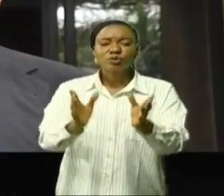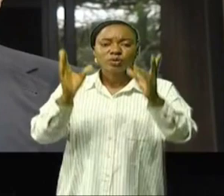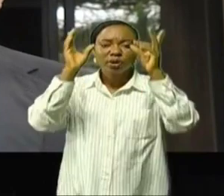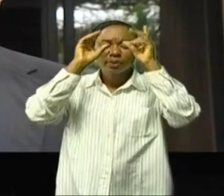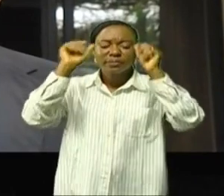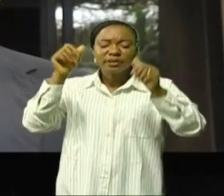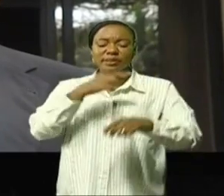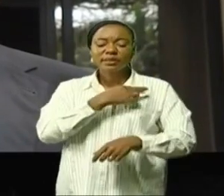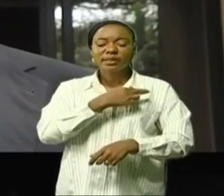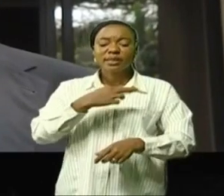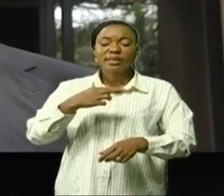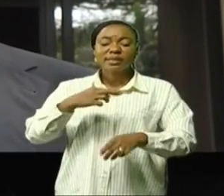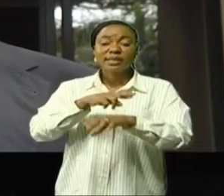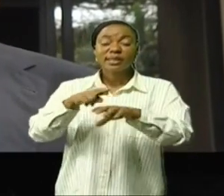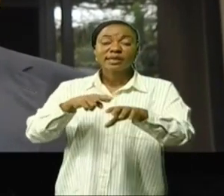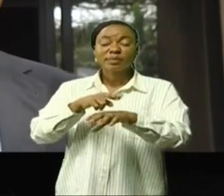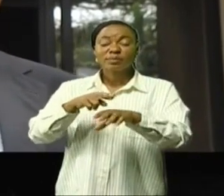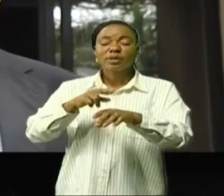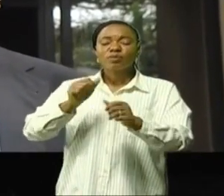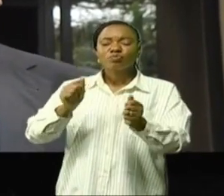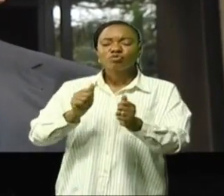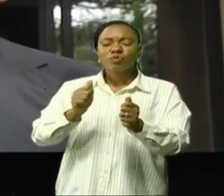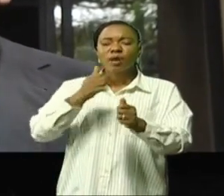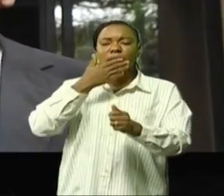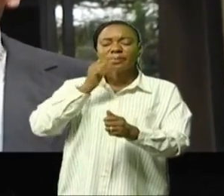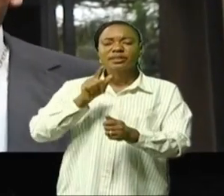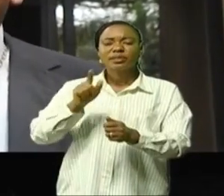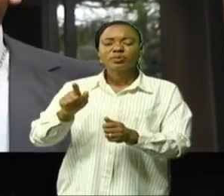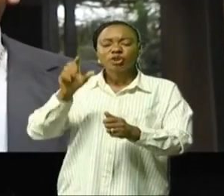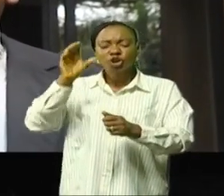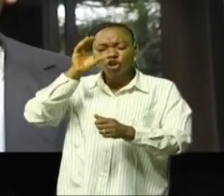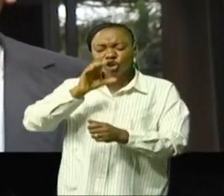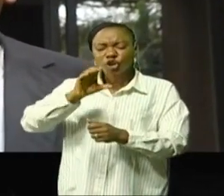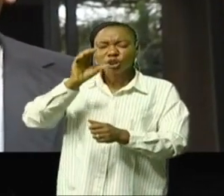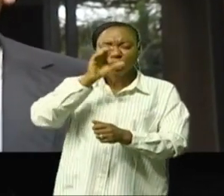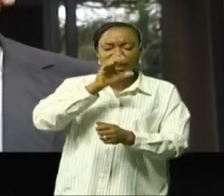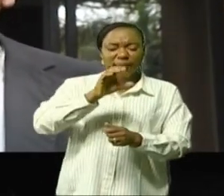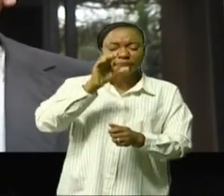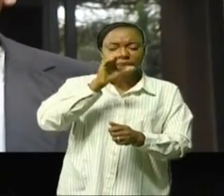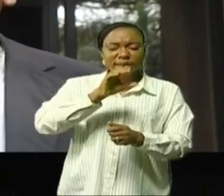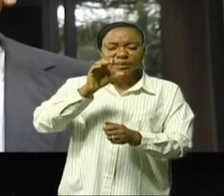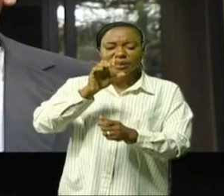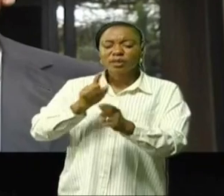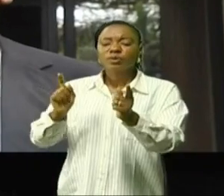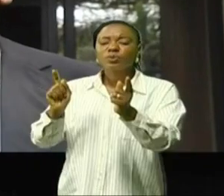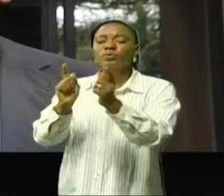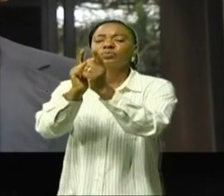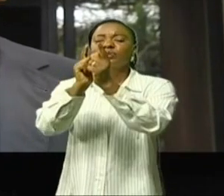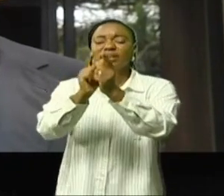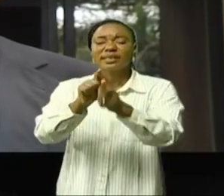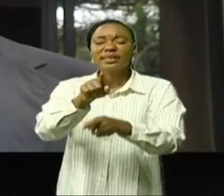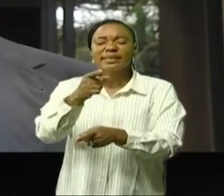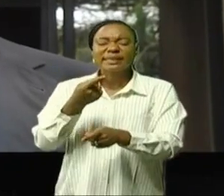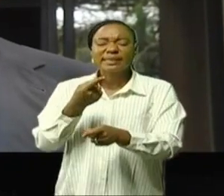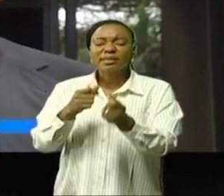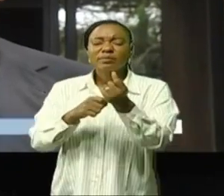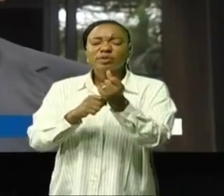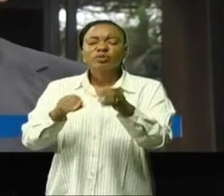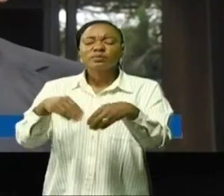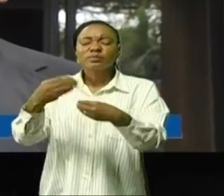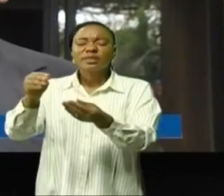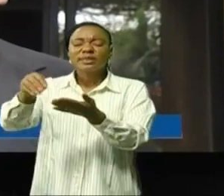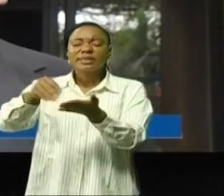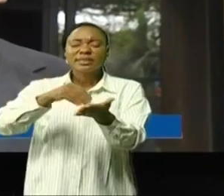à prendre son bateau de pèlerins pour chercher à raconter quiconque peut donner sa contribution